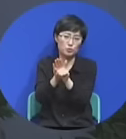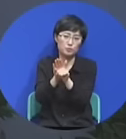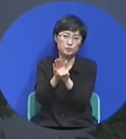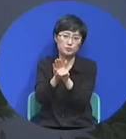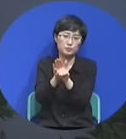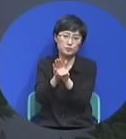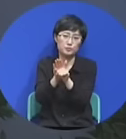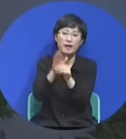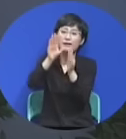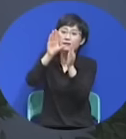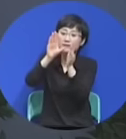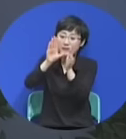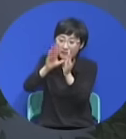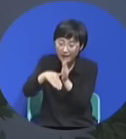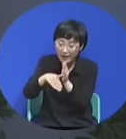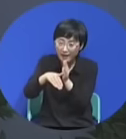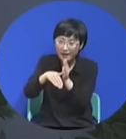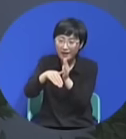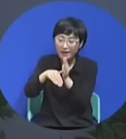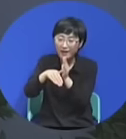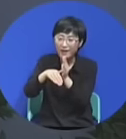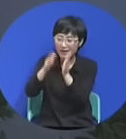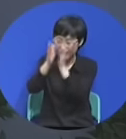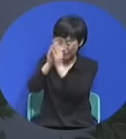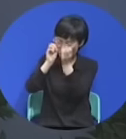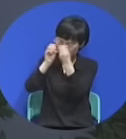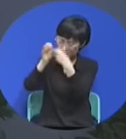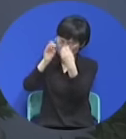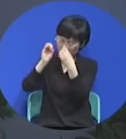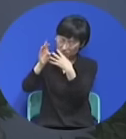거기에 하나님은 최고 제1 응답을 하시게 돼 있어요.